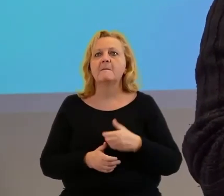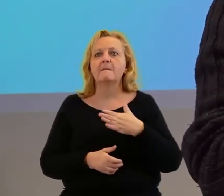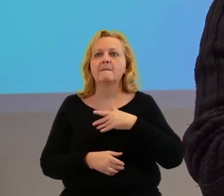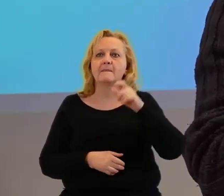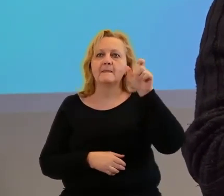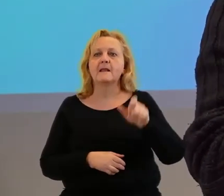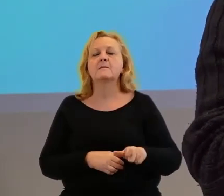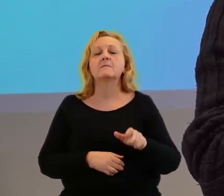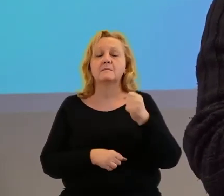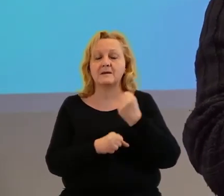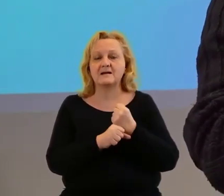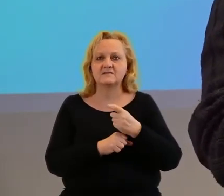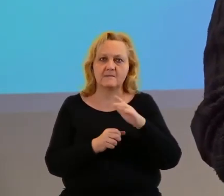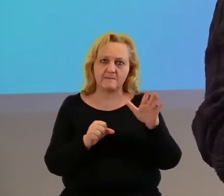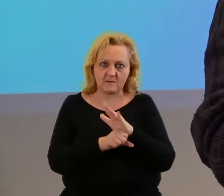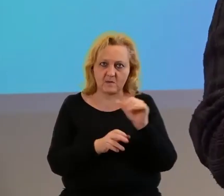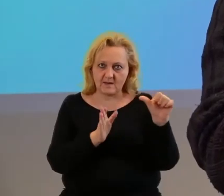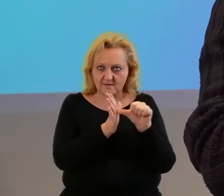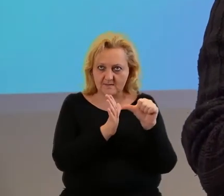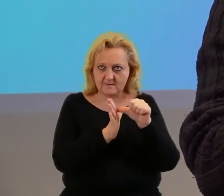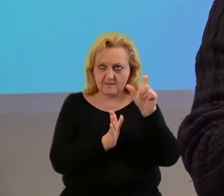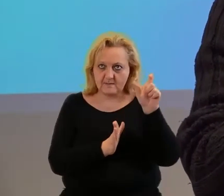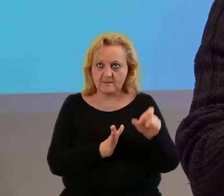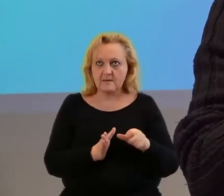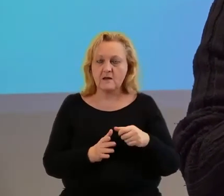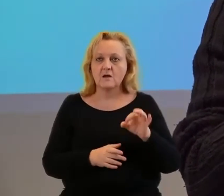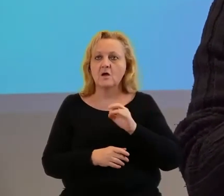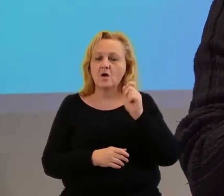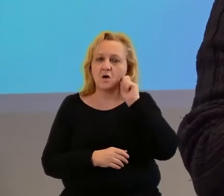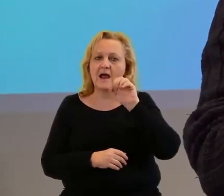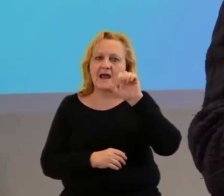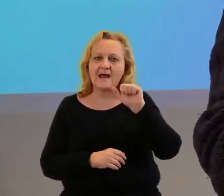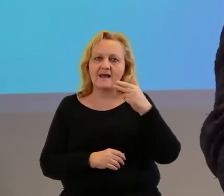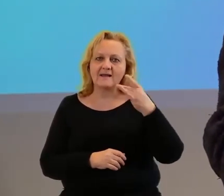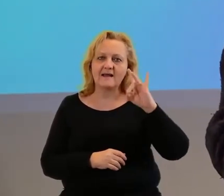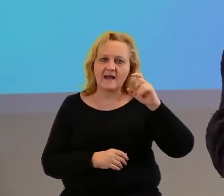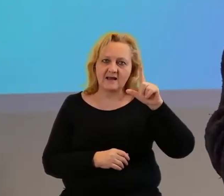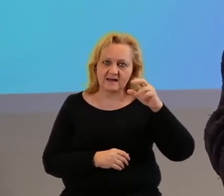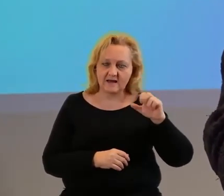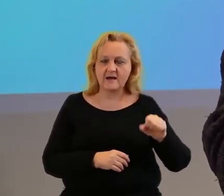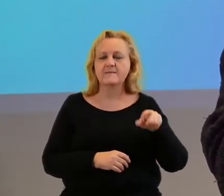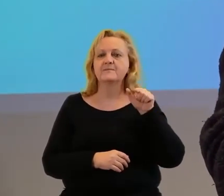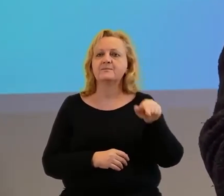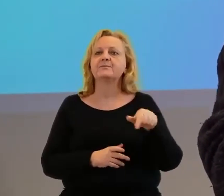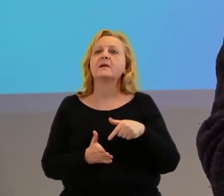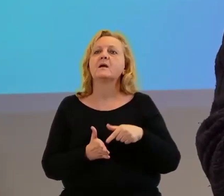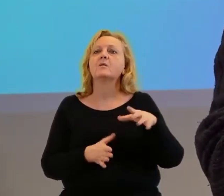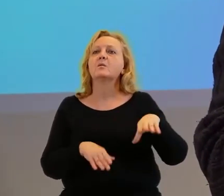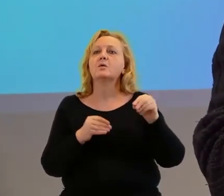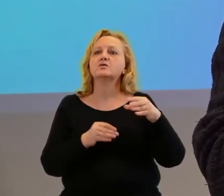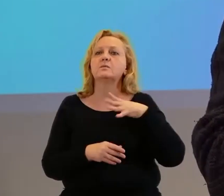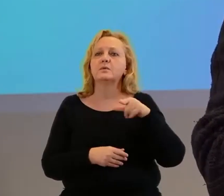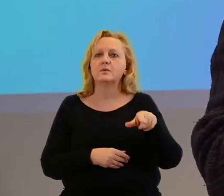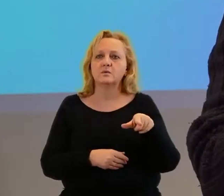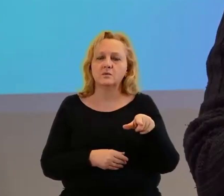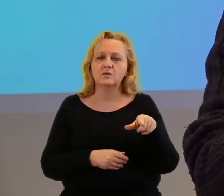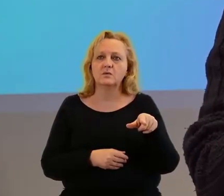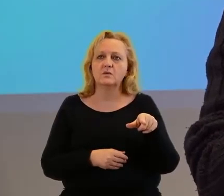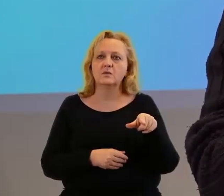na jeden etat, tam nasza koleżanka Angelika, która początkowo była naszą,